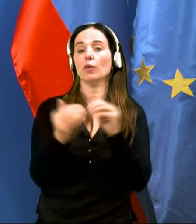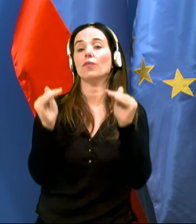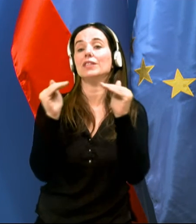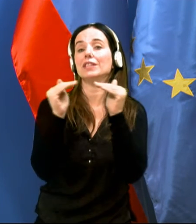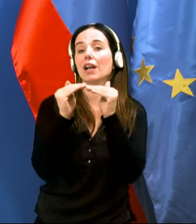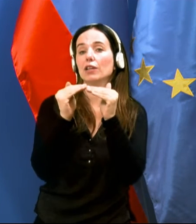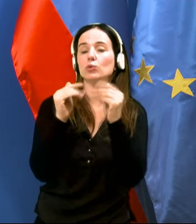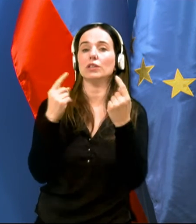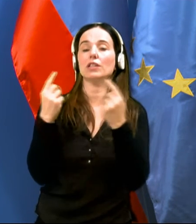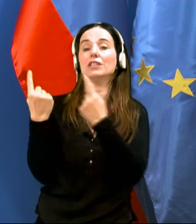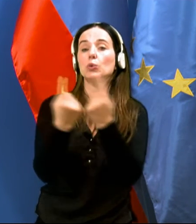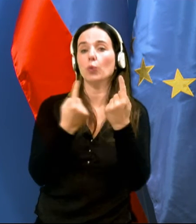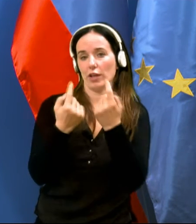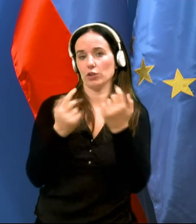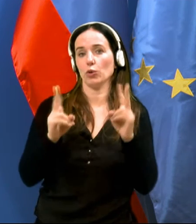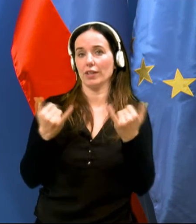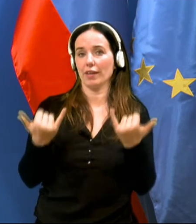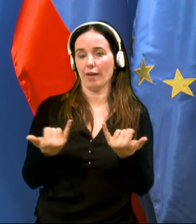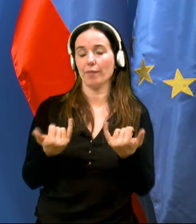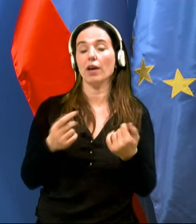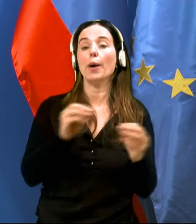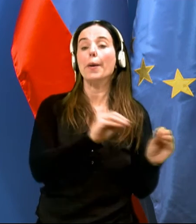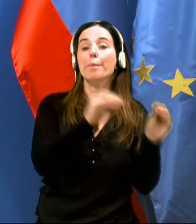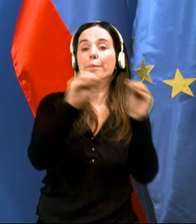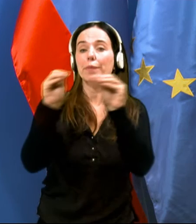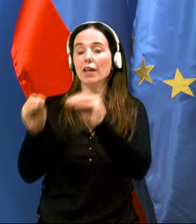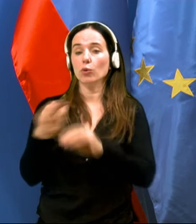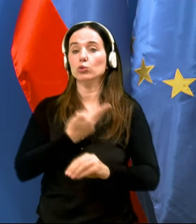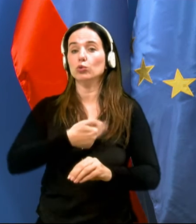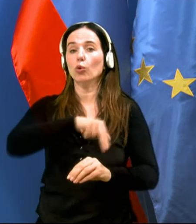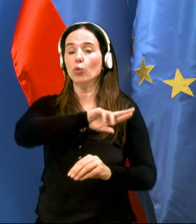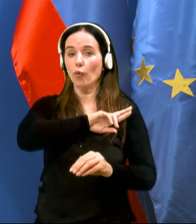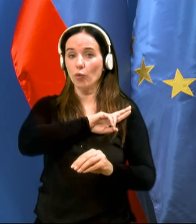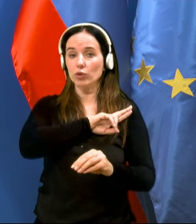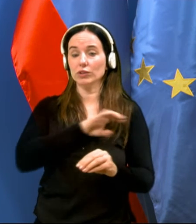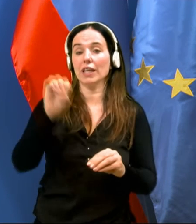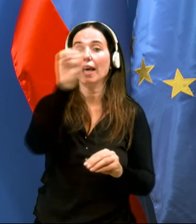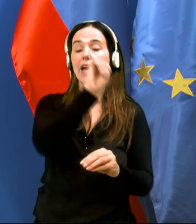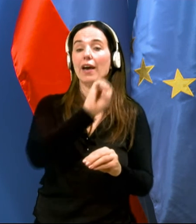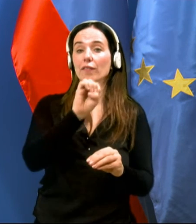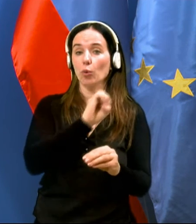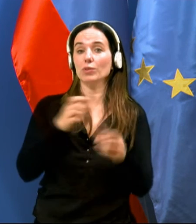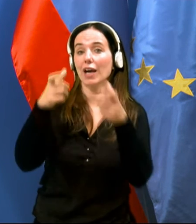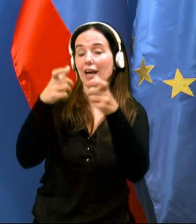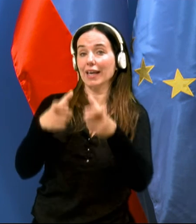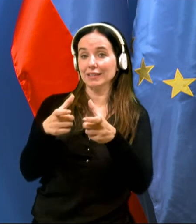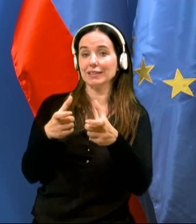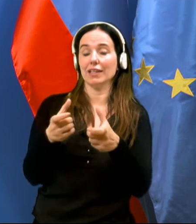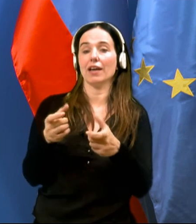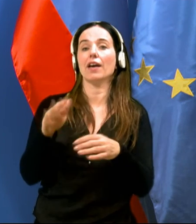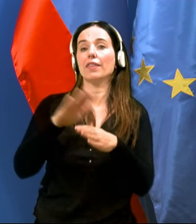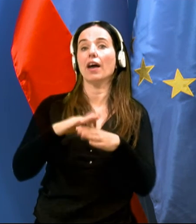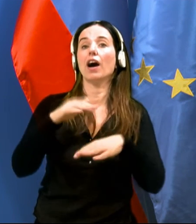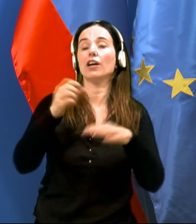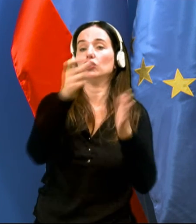kakršno je. Je pa prenos odgovornosti Evropske agencije za zdravila na članice, na